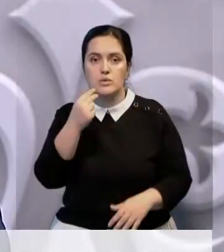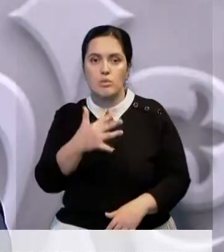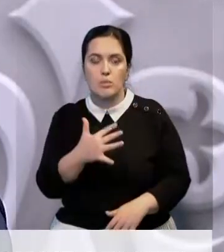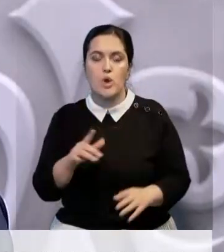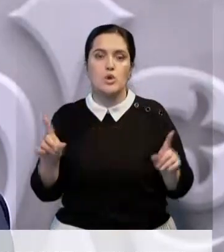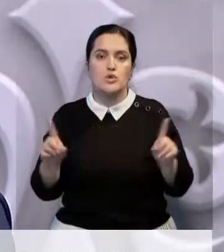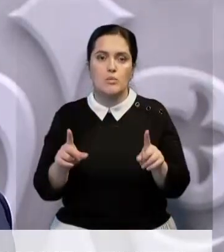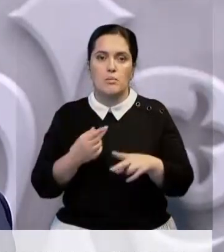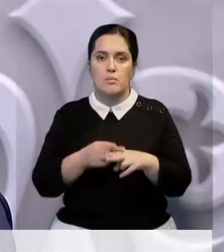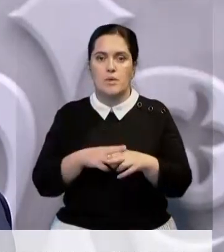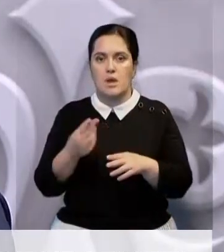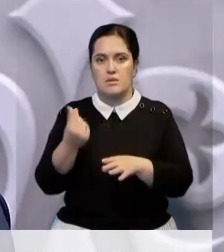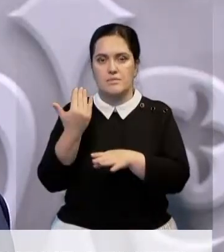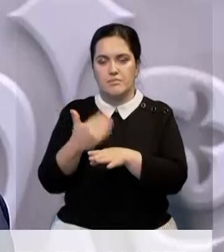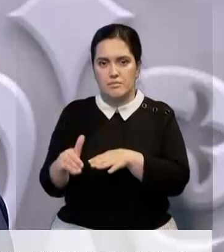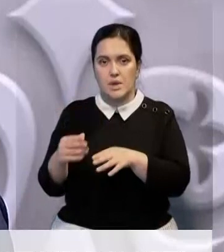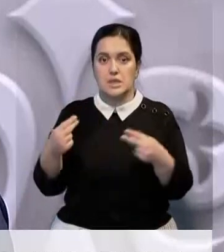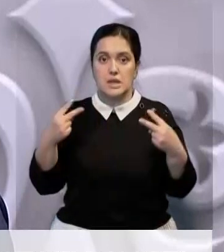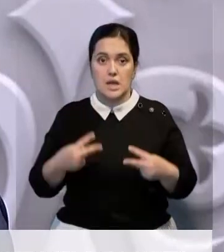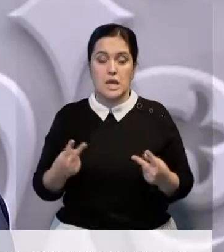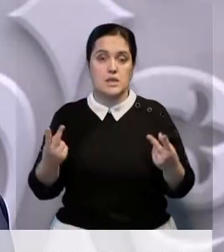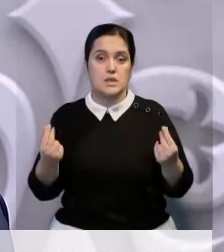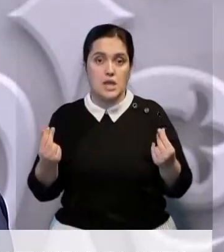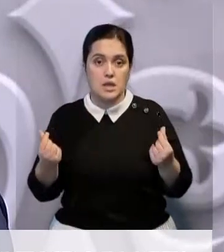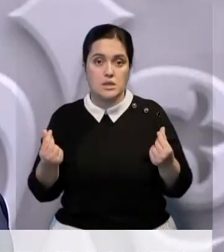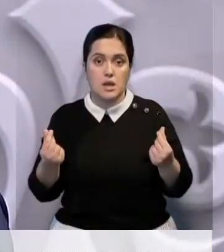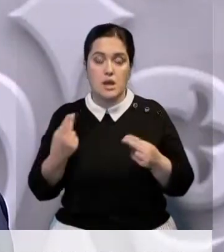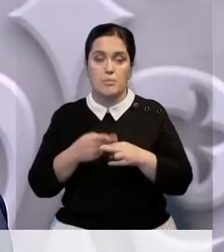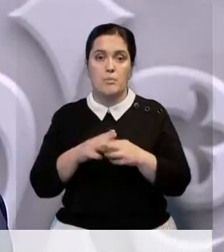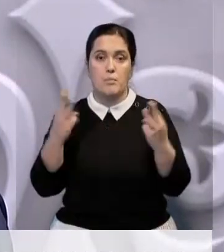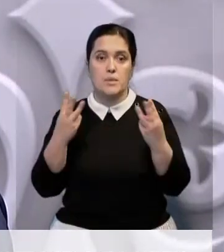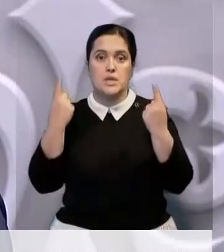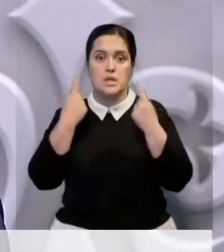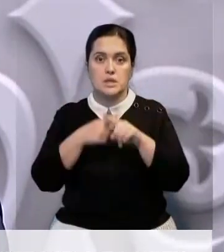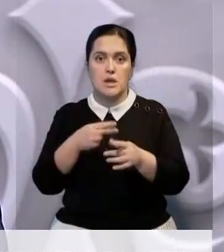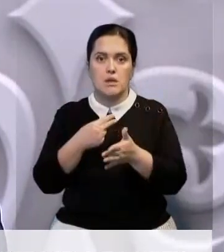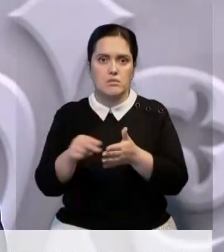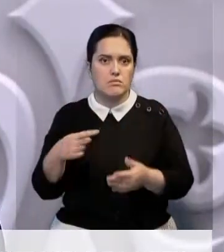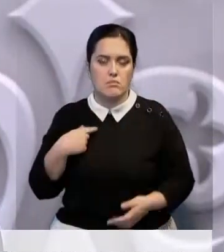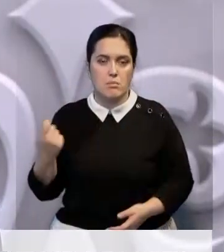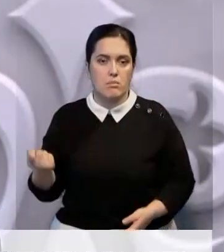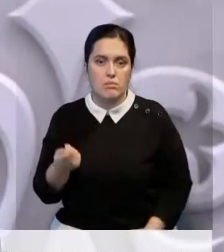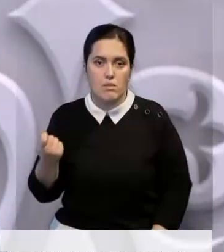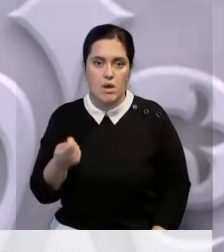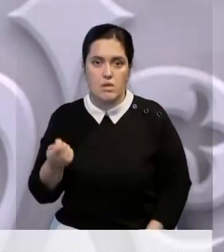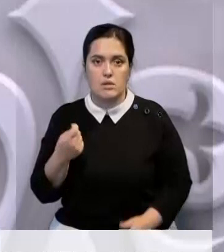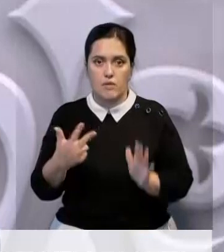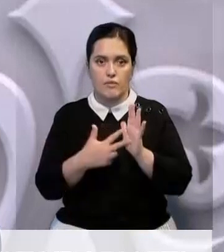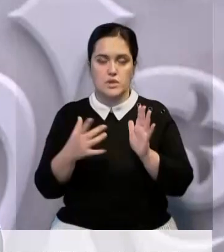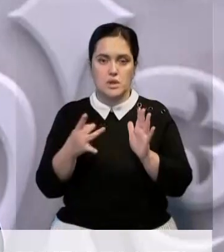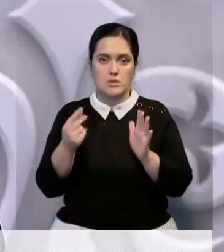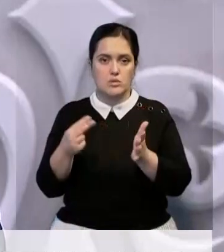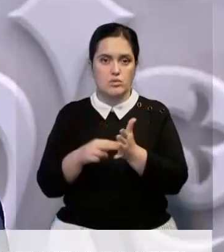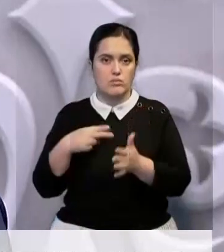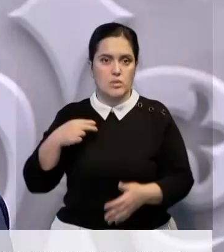того, чтобы даже при выделении одинакового количества денег и средств, количество пожарной техники мы приобретаем в разы меньше, практически 8 раз из-за